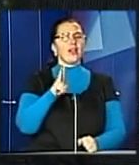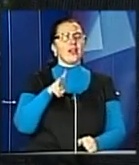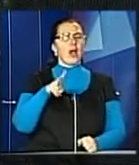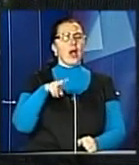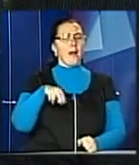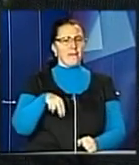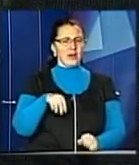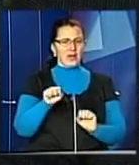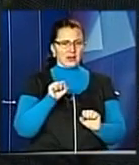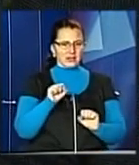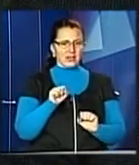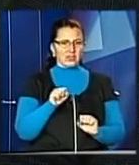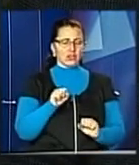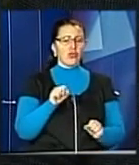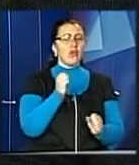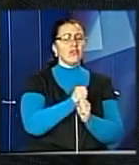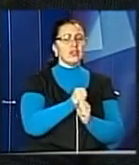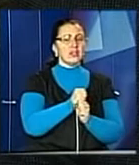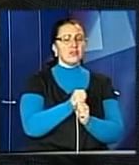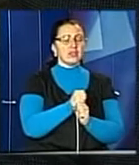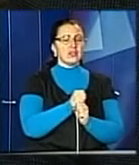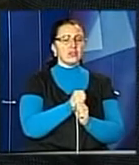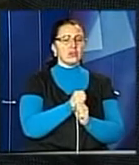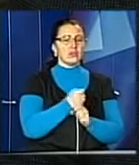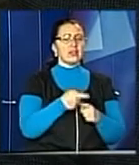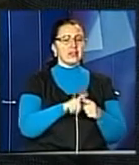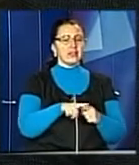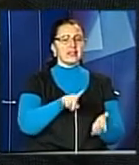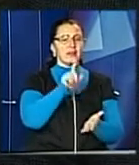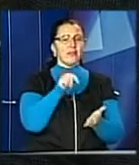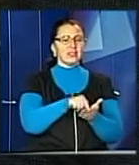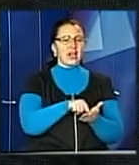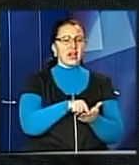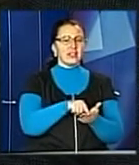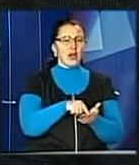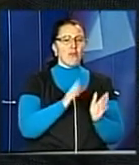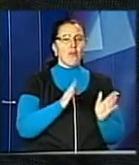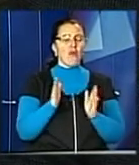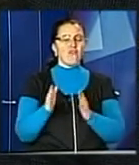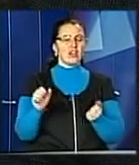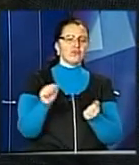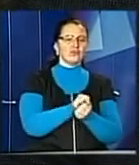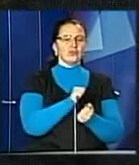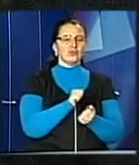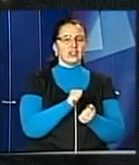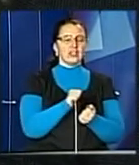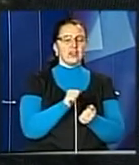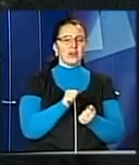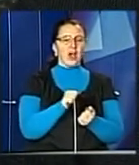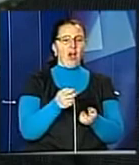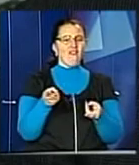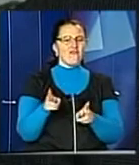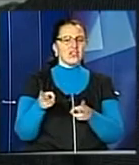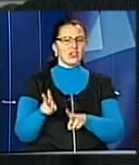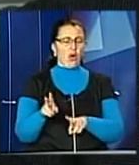працюють над питанням твердих побутових відходів в польських містах, це і Варшава, і Вроцлав, Люблін, ряд